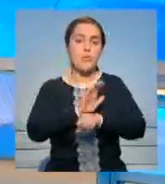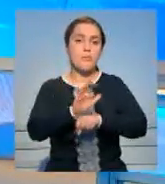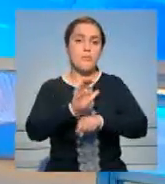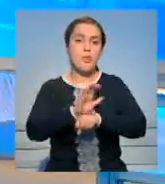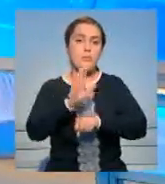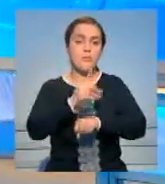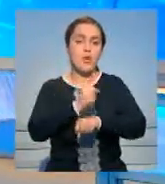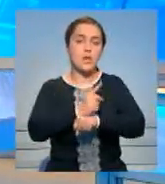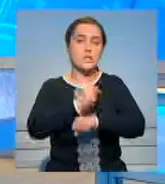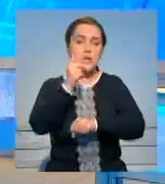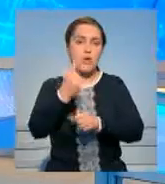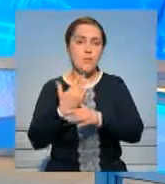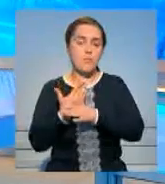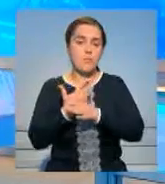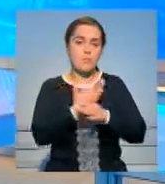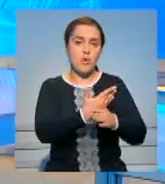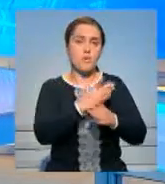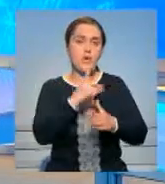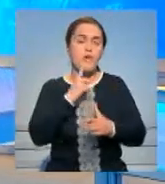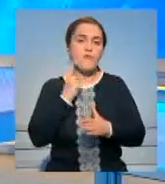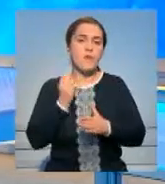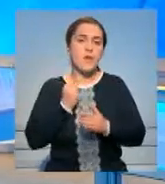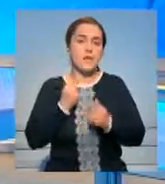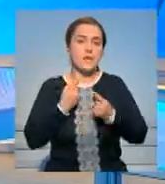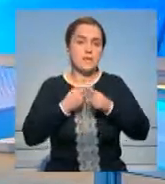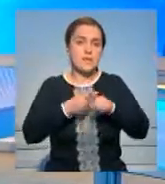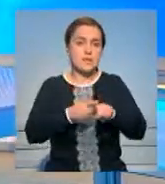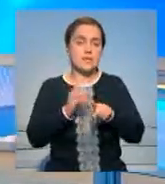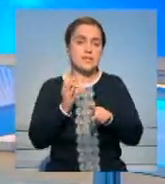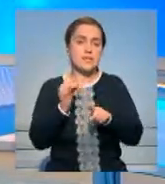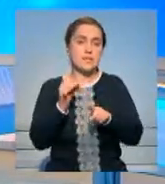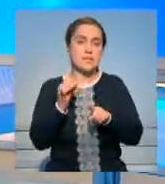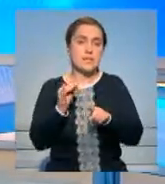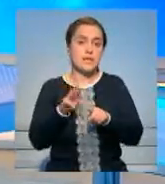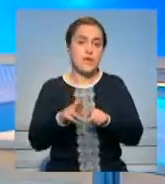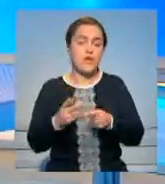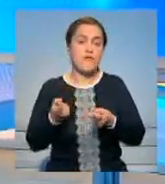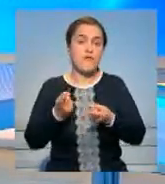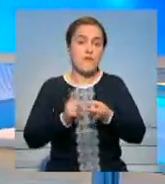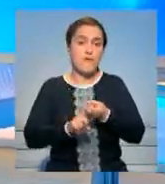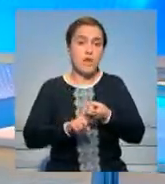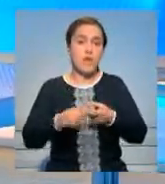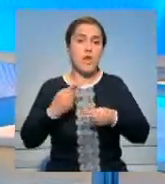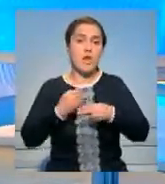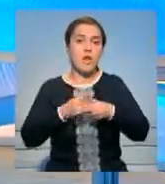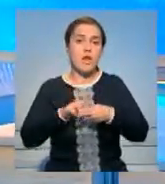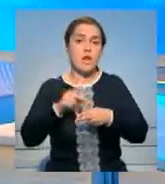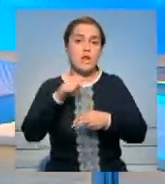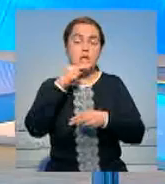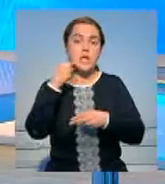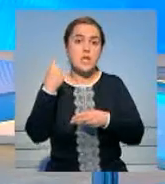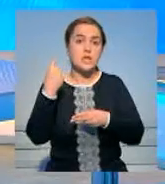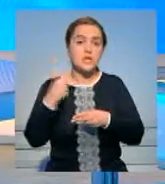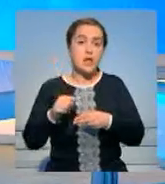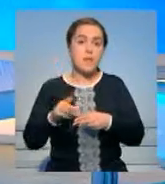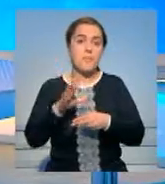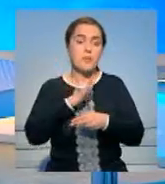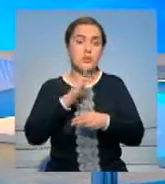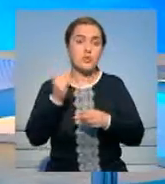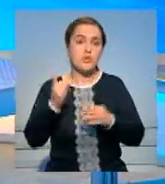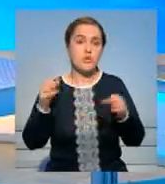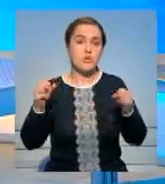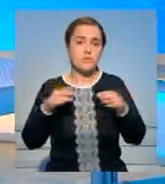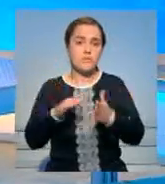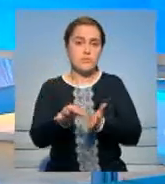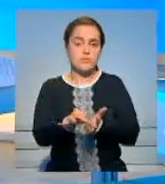поставках зенитно-ракетных комплексов С-300 в Сирию. В связи с ситуацией вокруг этой ближневосточной страны по инициативе России было